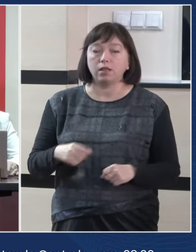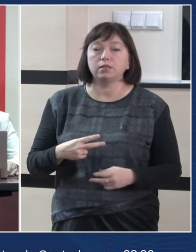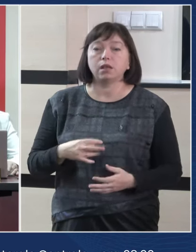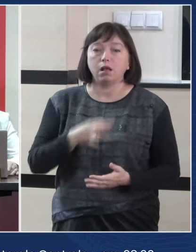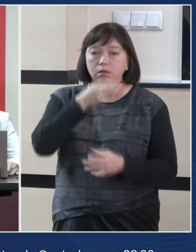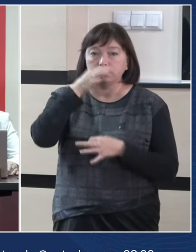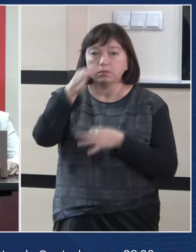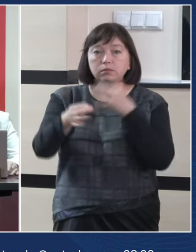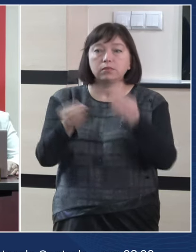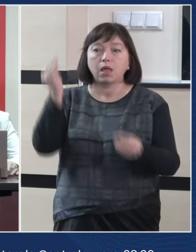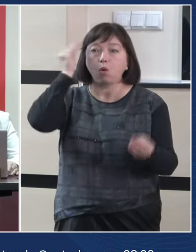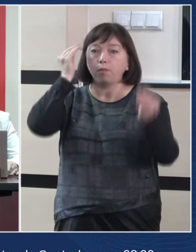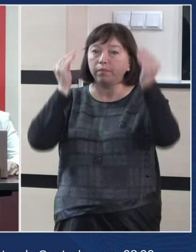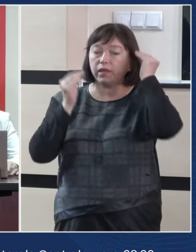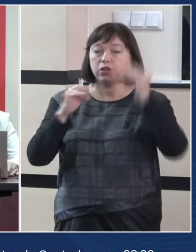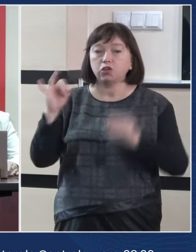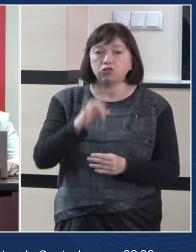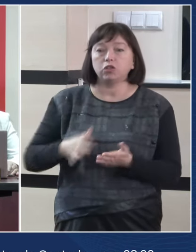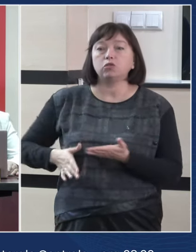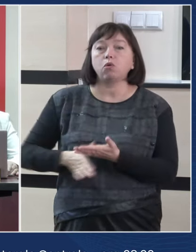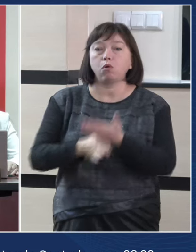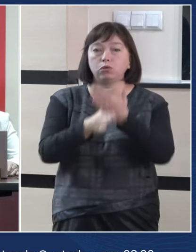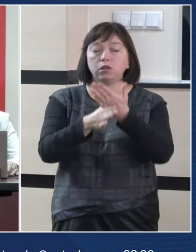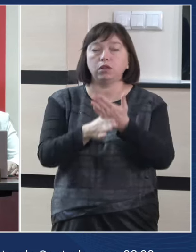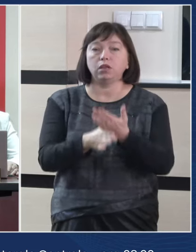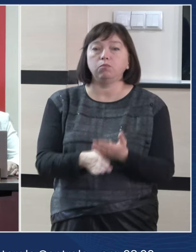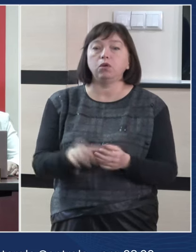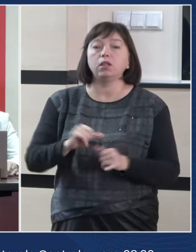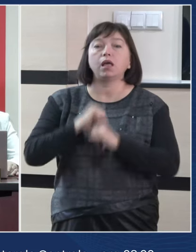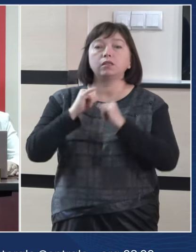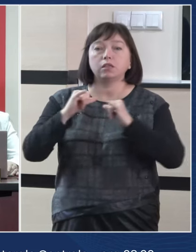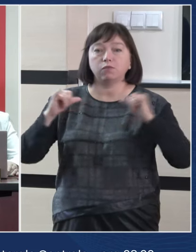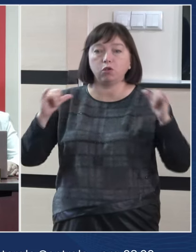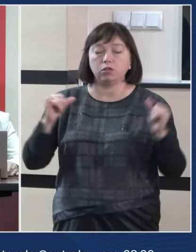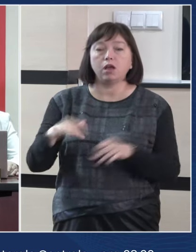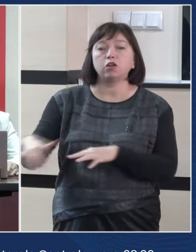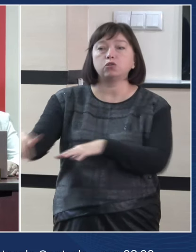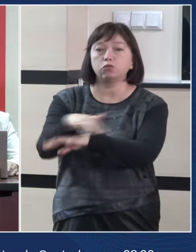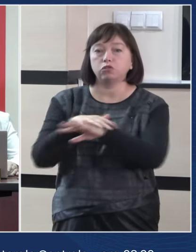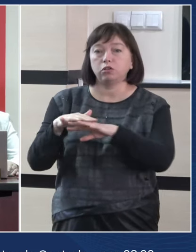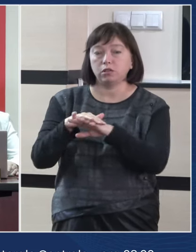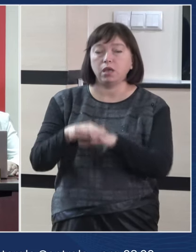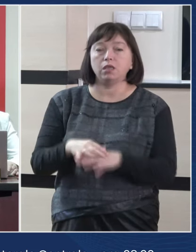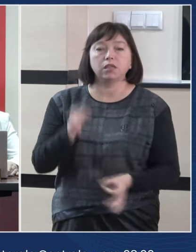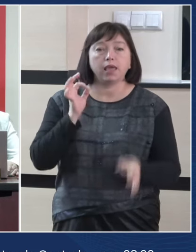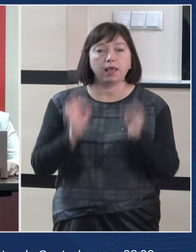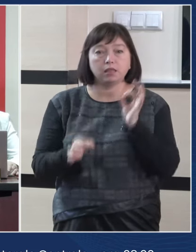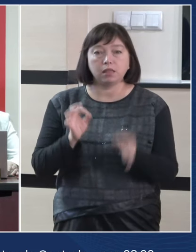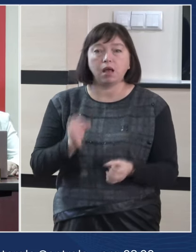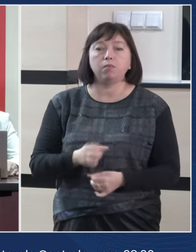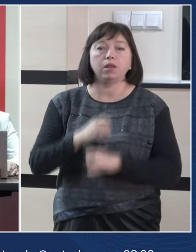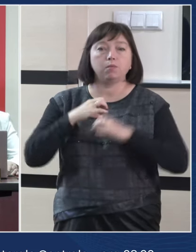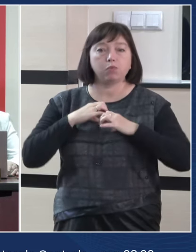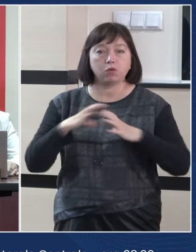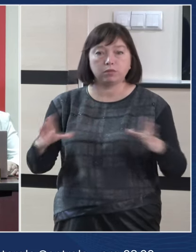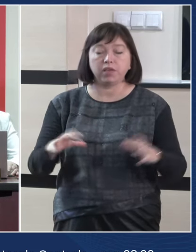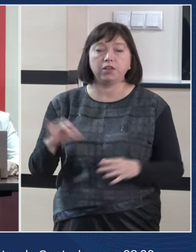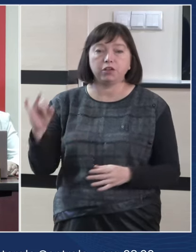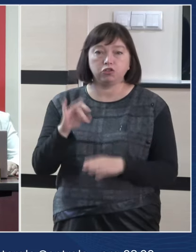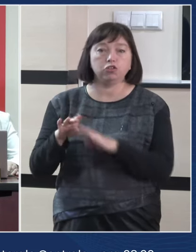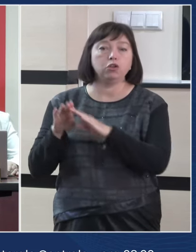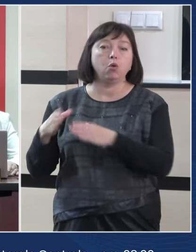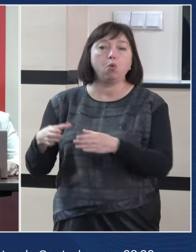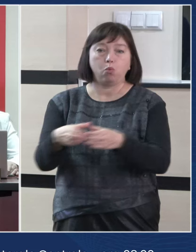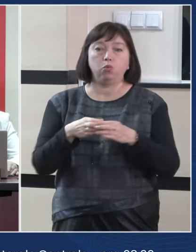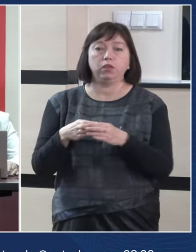-și exprima opinia și să contribuie la dezvoltarea unei societăți echitabele, prospere și unite.